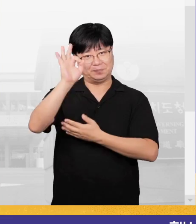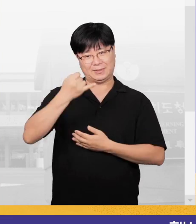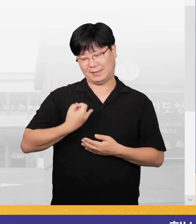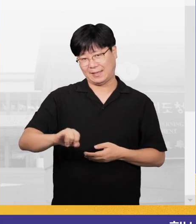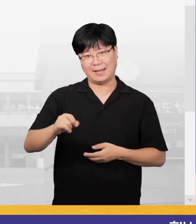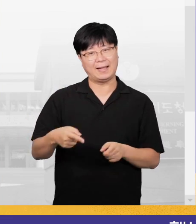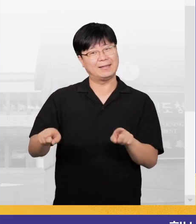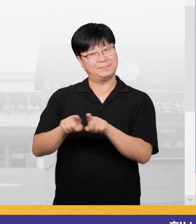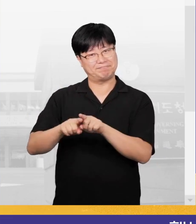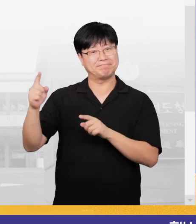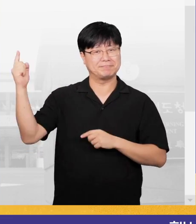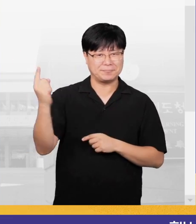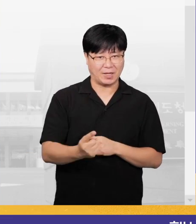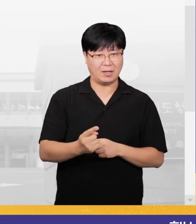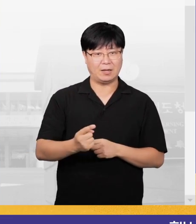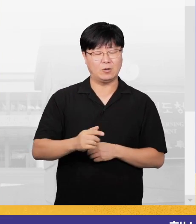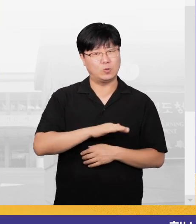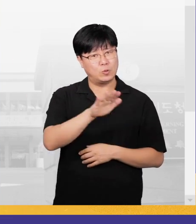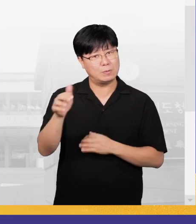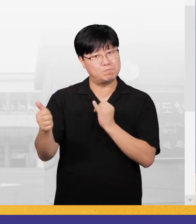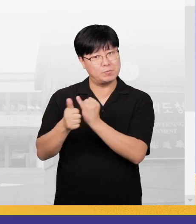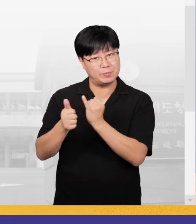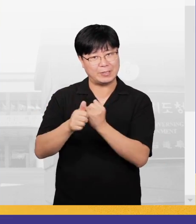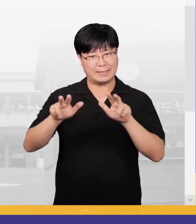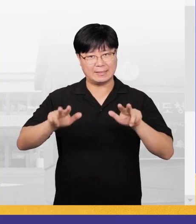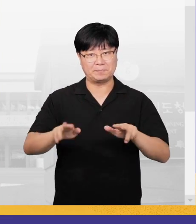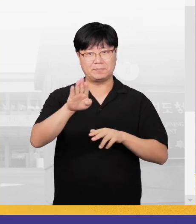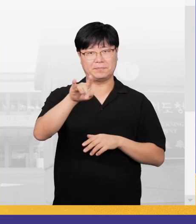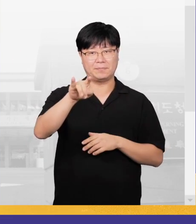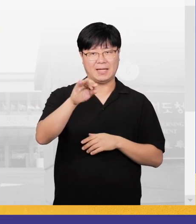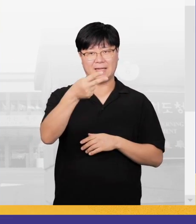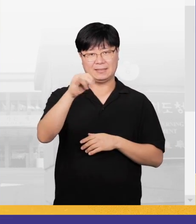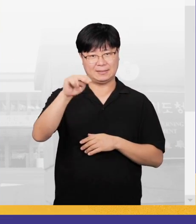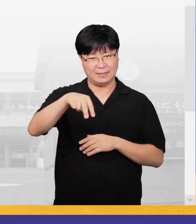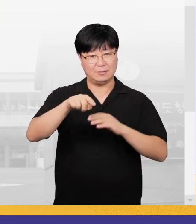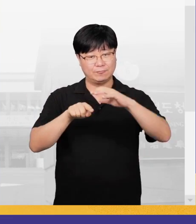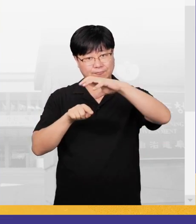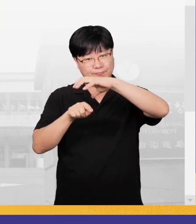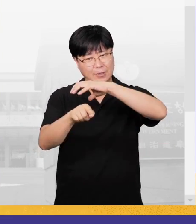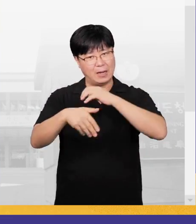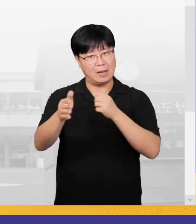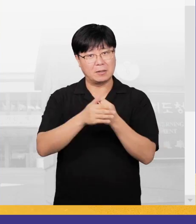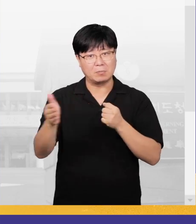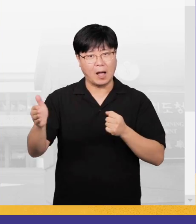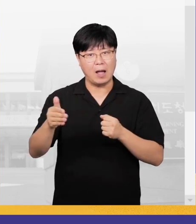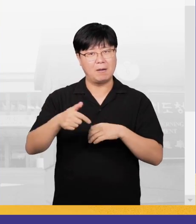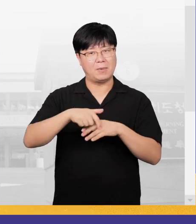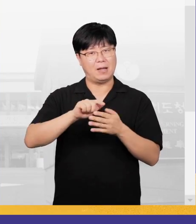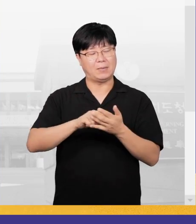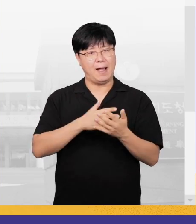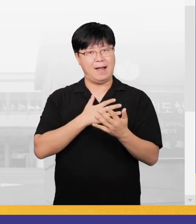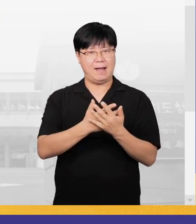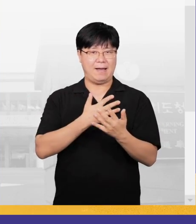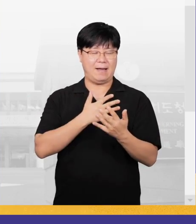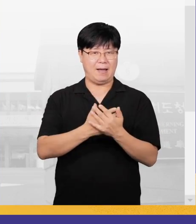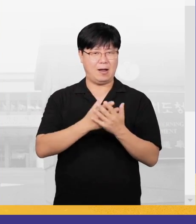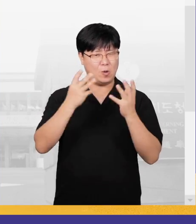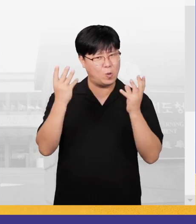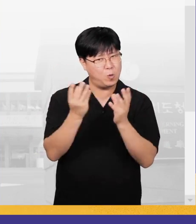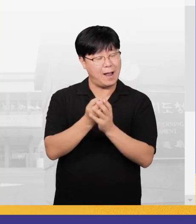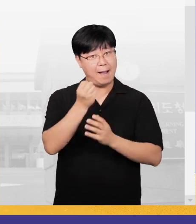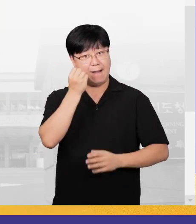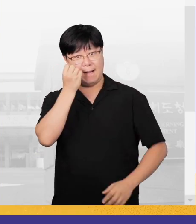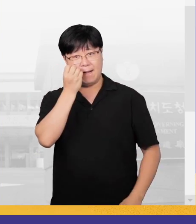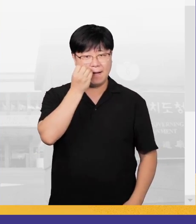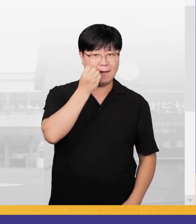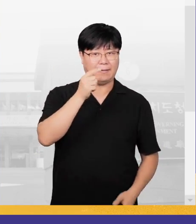딸하고 같이 왔습니다. 우리 부부하고 지금 백디구를 간다니까 마음이 좀 설리네요. 완전